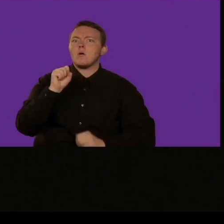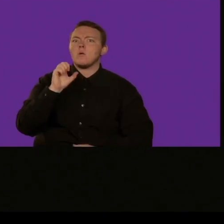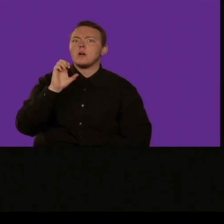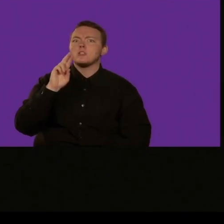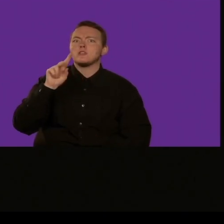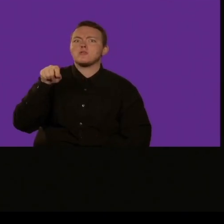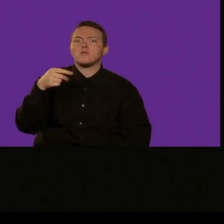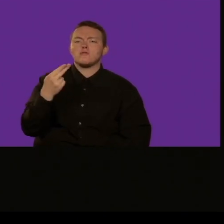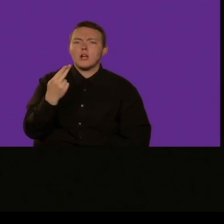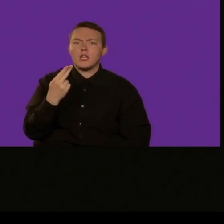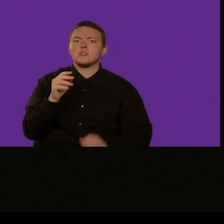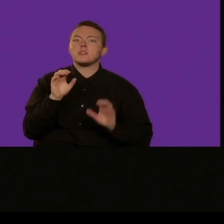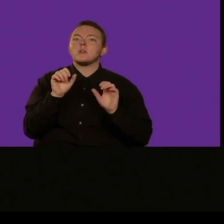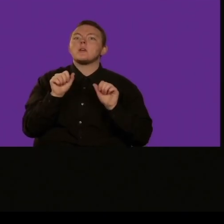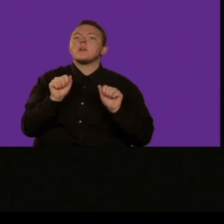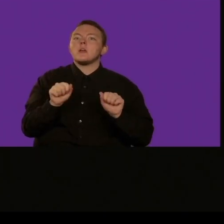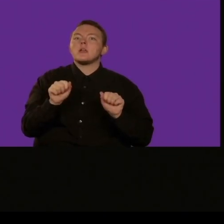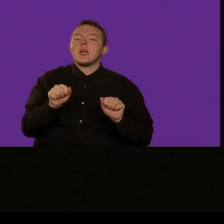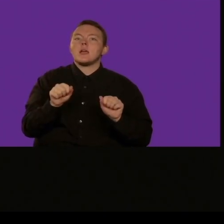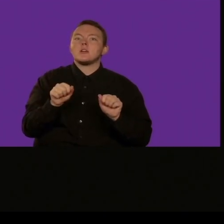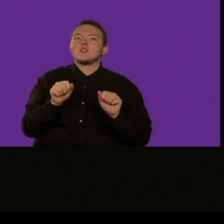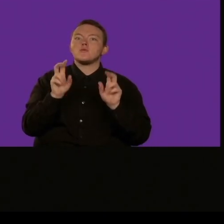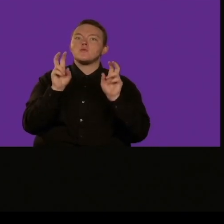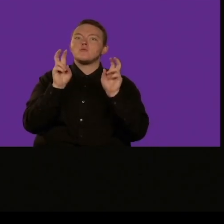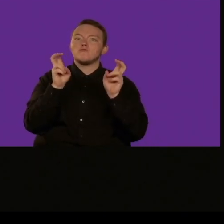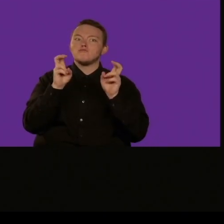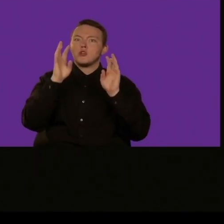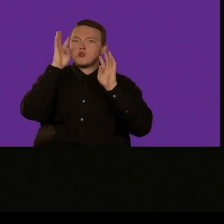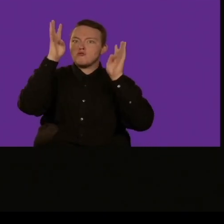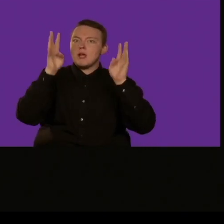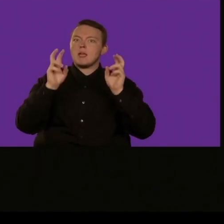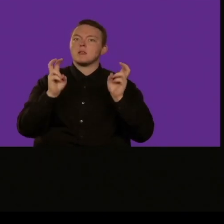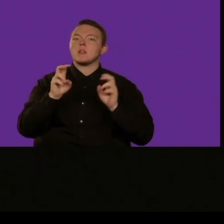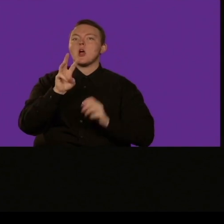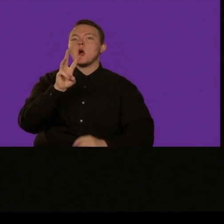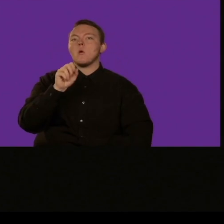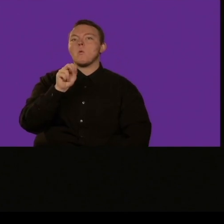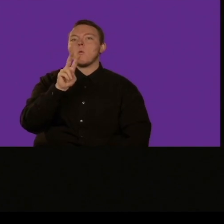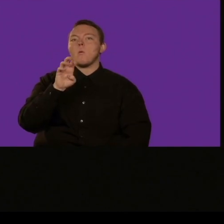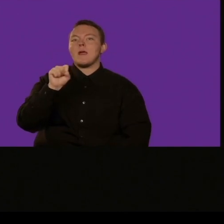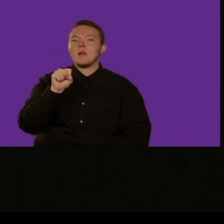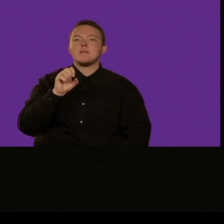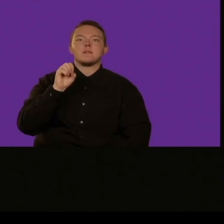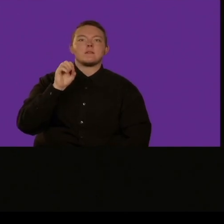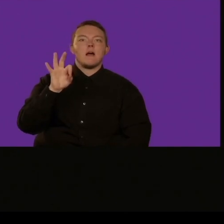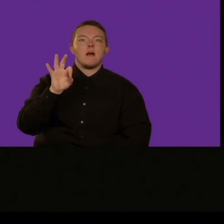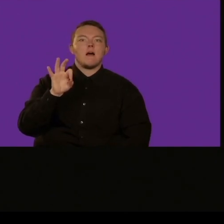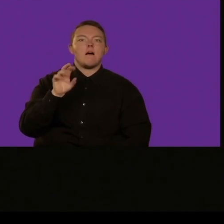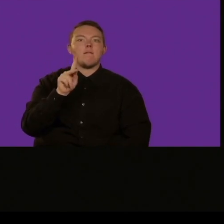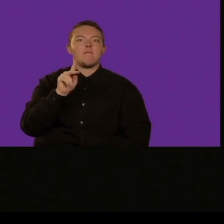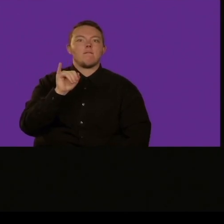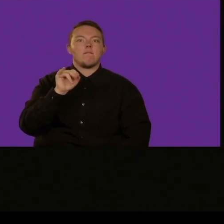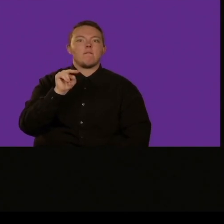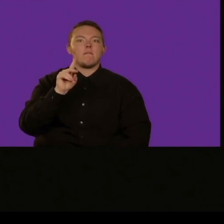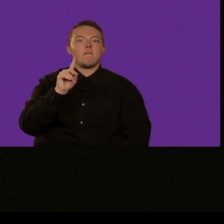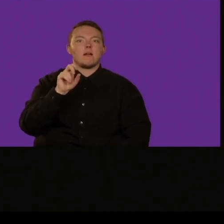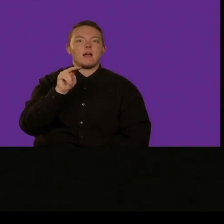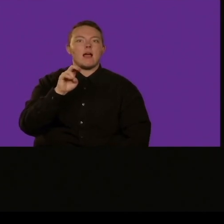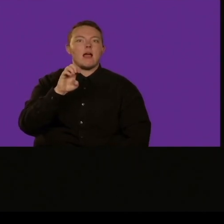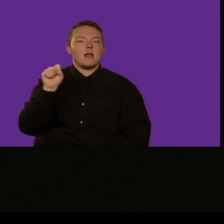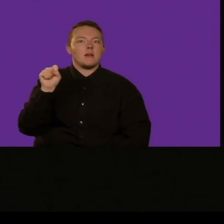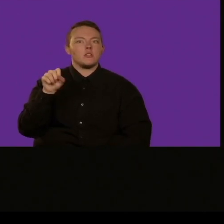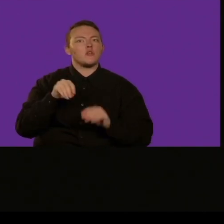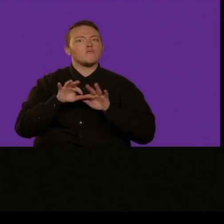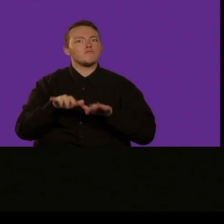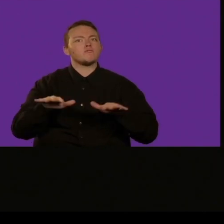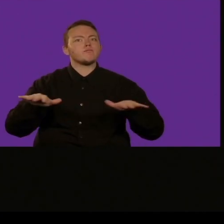Ucrania e intorno al mondo anche dopo questa mail ho avuto diverse chiamate con